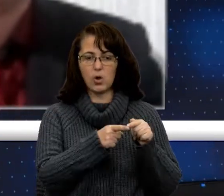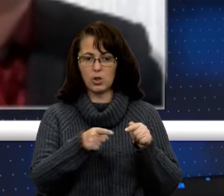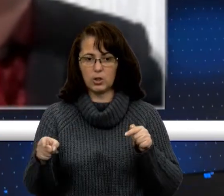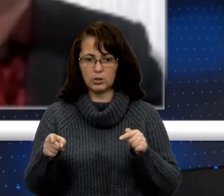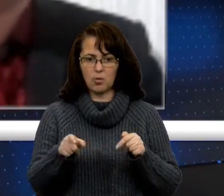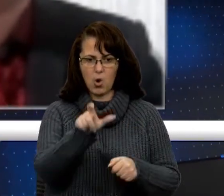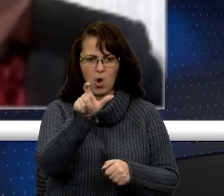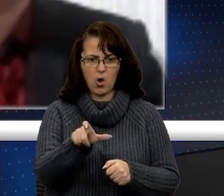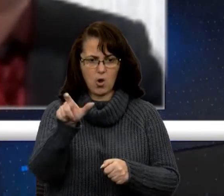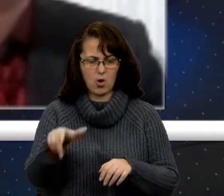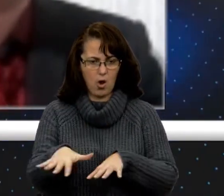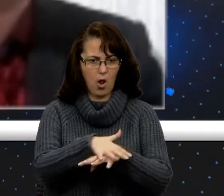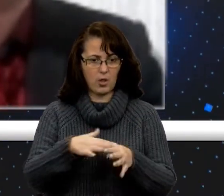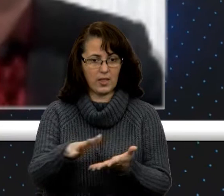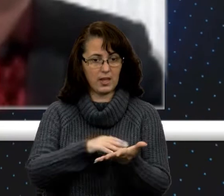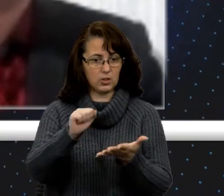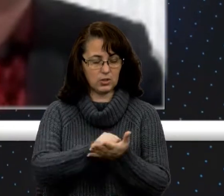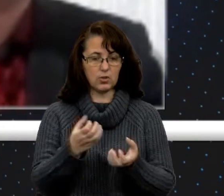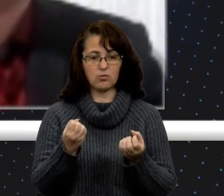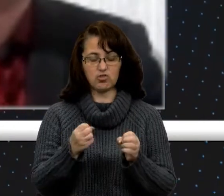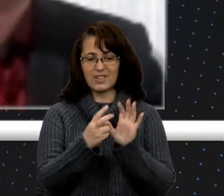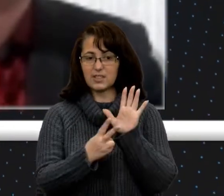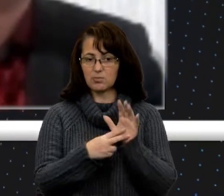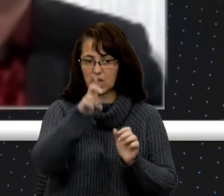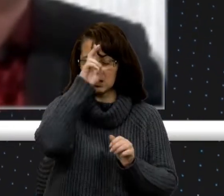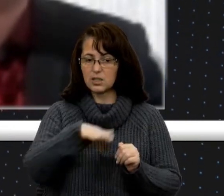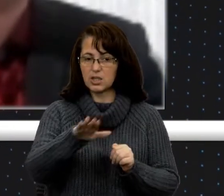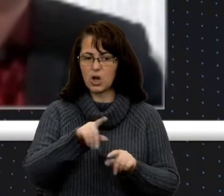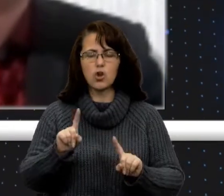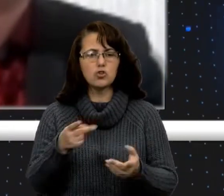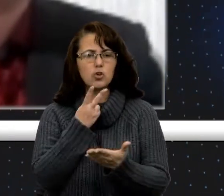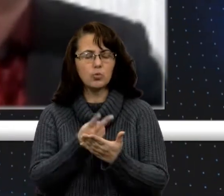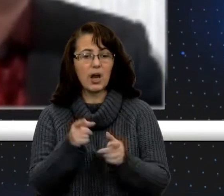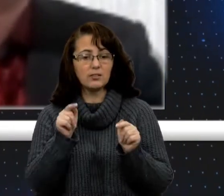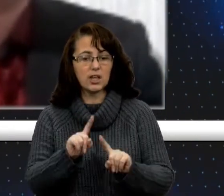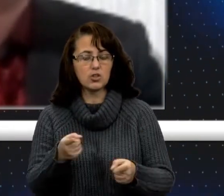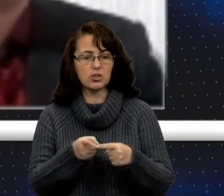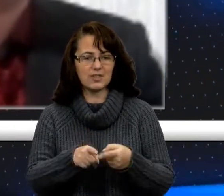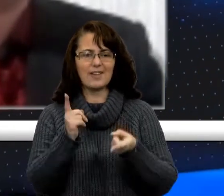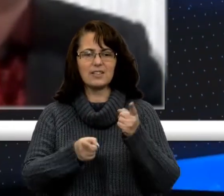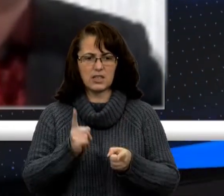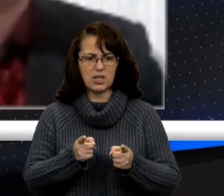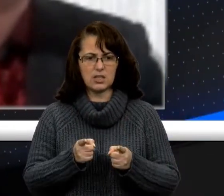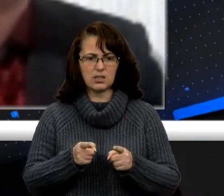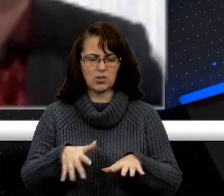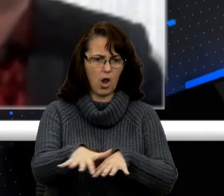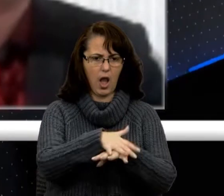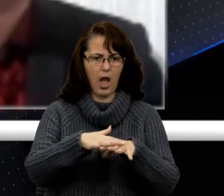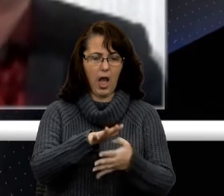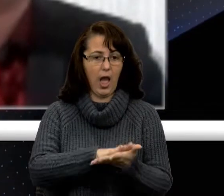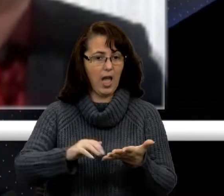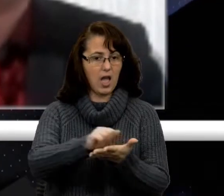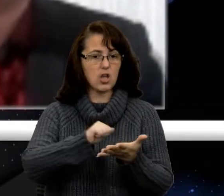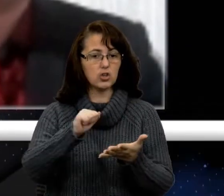17 держав. Що свідчить про те, що це дійсно геноцид і чому для решти світу